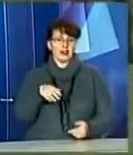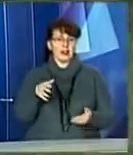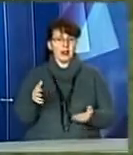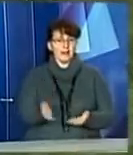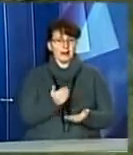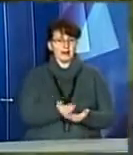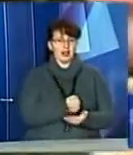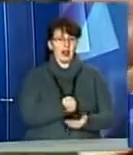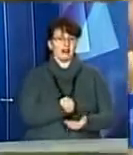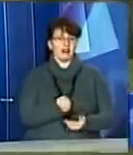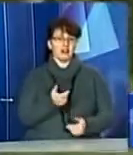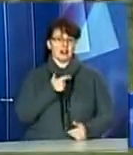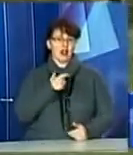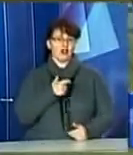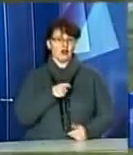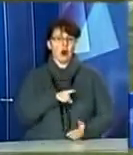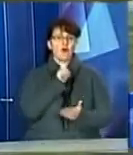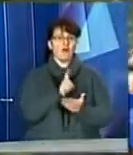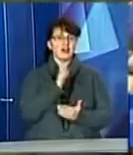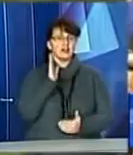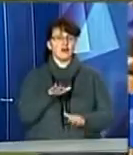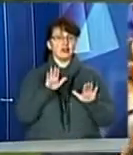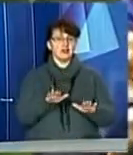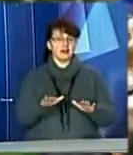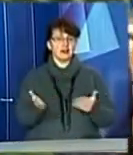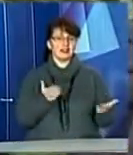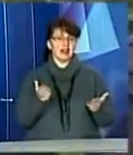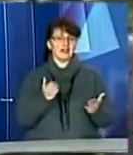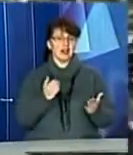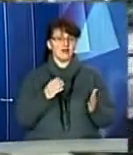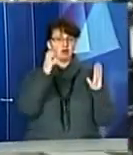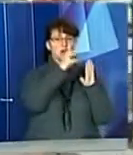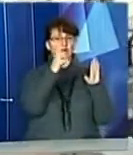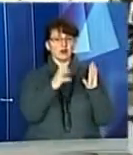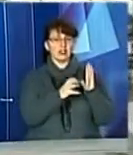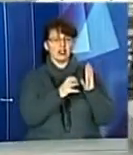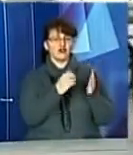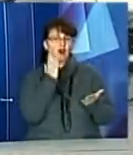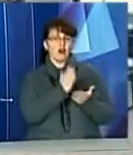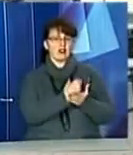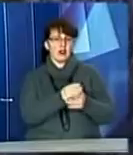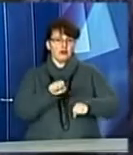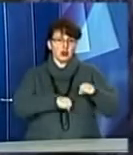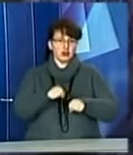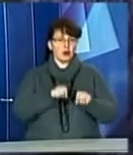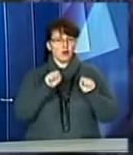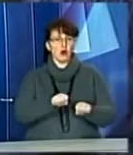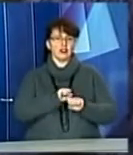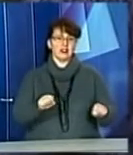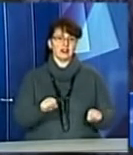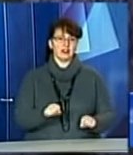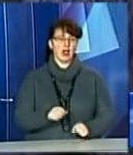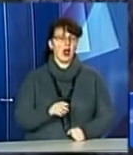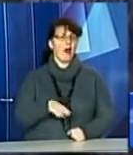собою. Повинні бути якісь певні місця, де мають бути визначені. А тому що люди не готові, якщо ззаді за тобою хтось їде. Неодноразово були